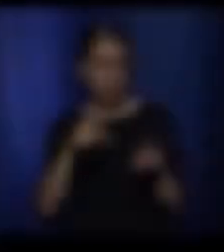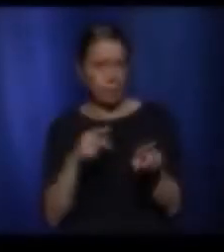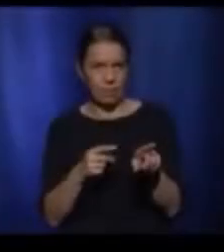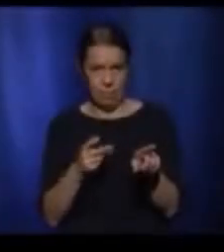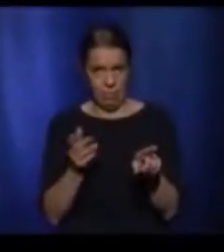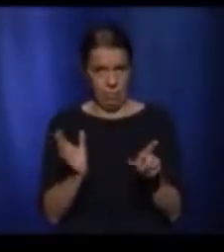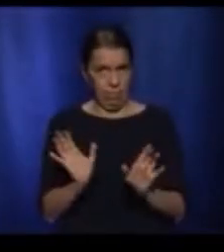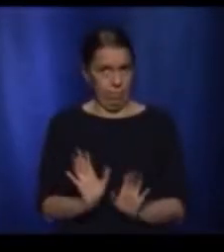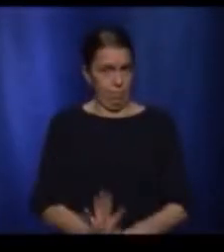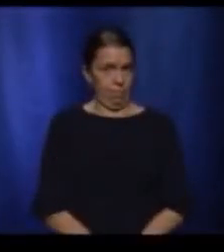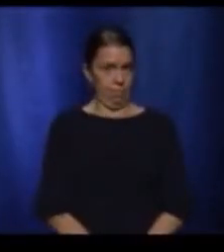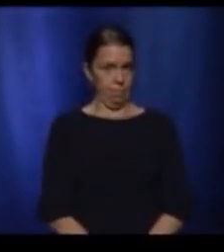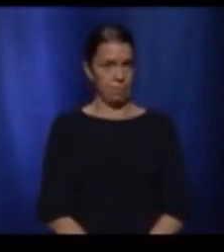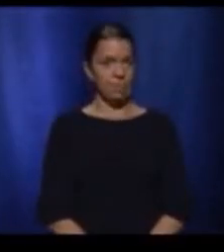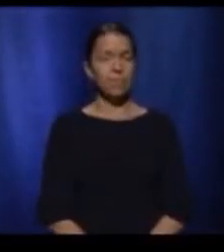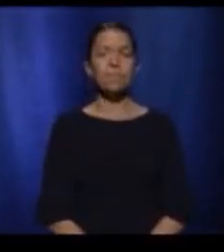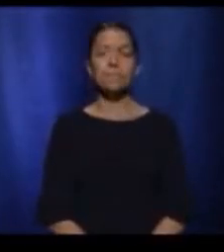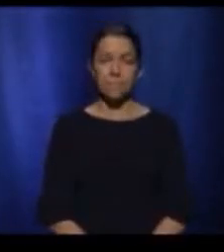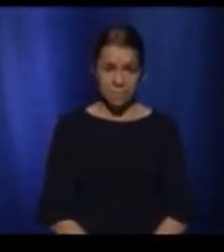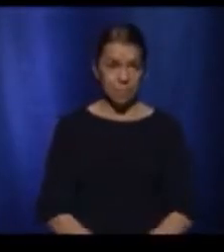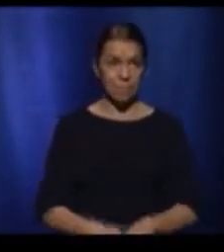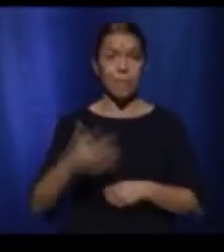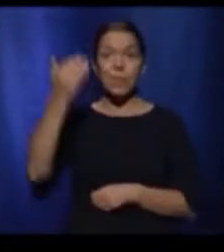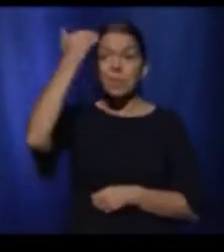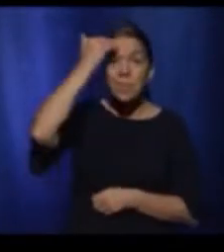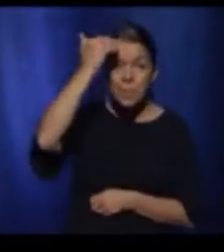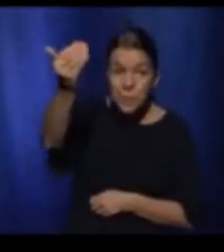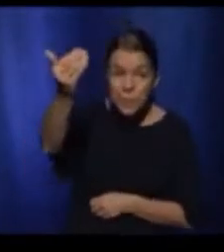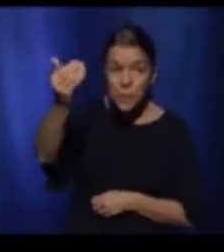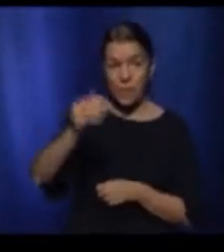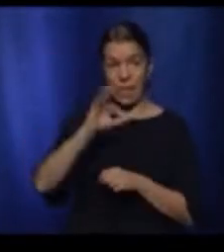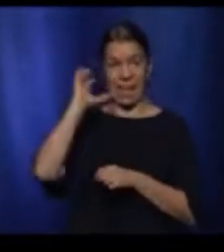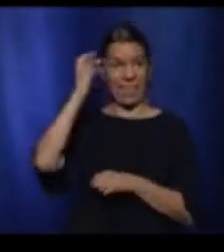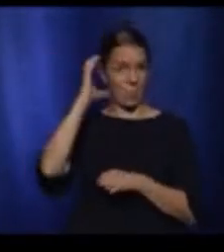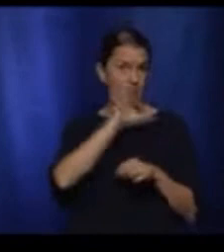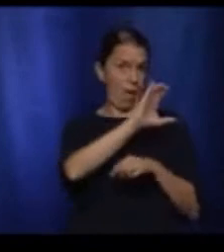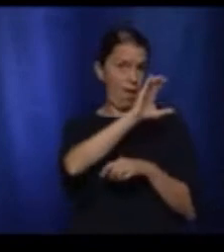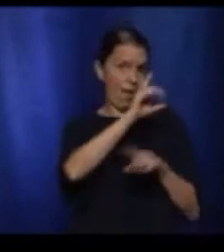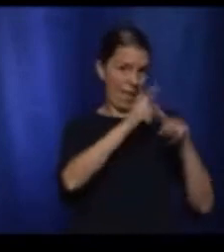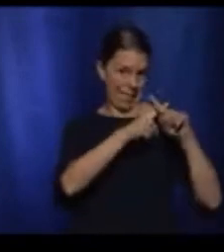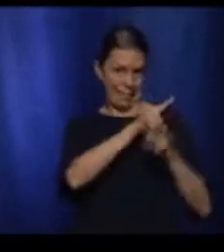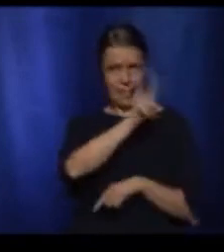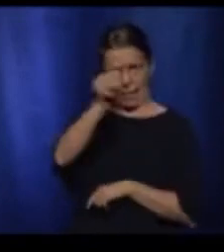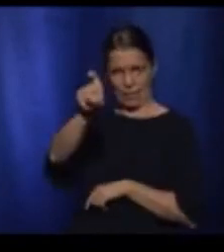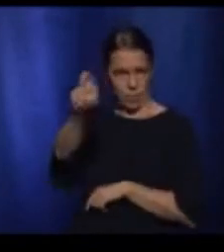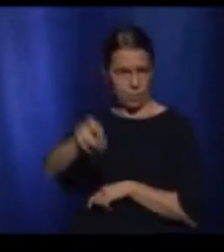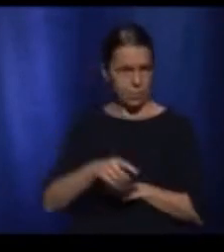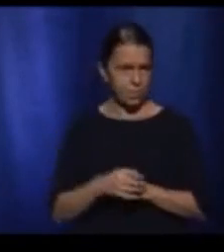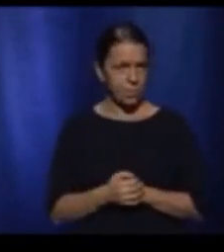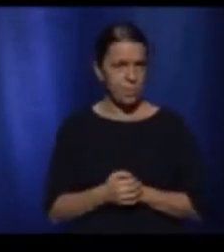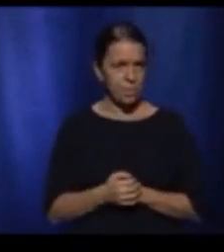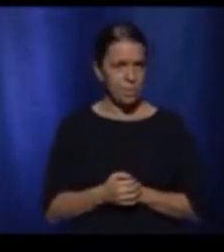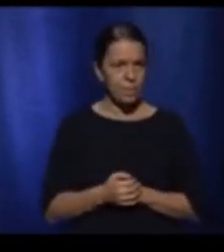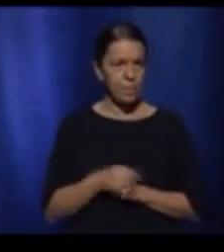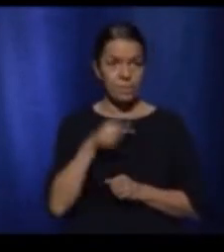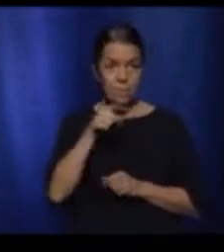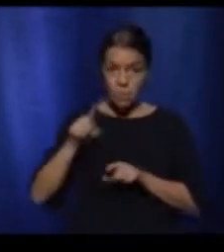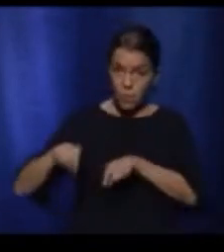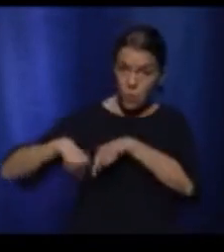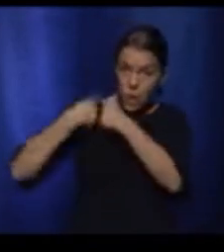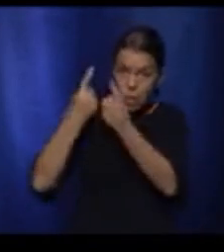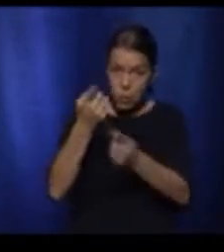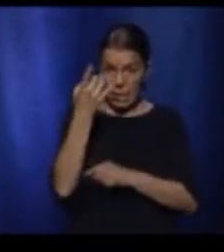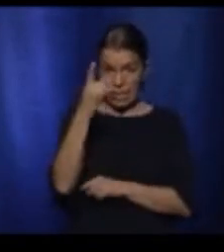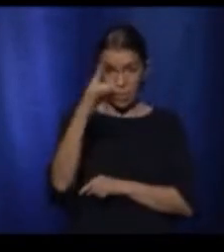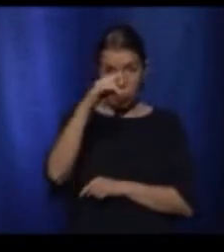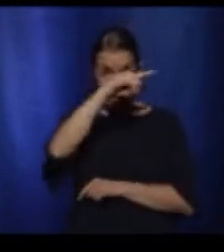Oui, bonjour. Bonjour. François Gariepi, Radio X à Québec. Si je suis ici aujourd'hui, c'est parce qu'il n pas vraiment eu de point de presse dans notre secteur depuis le 18 août, mais je vous salue comme ça bien